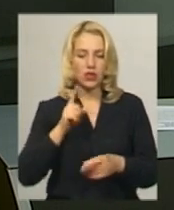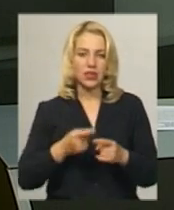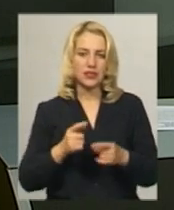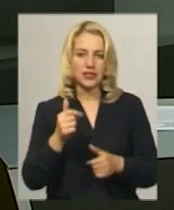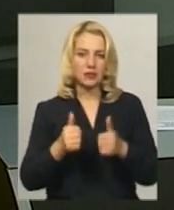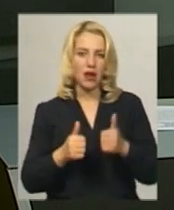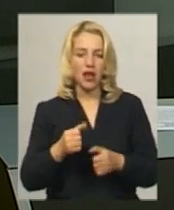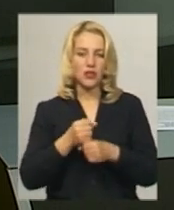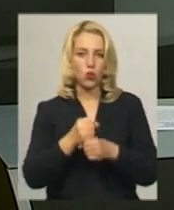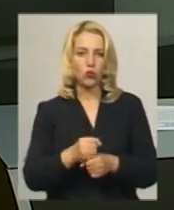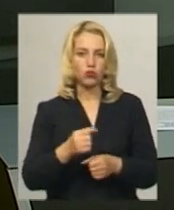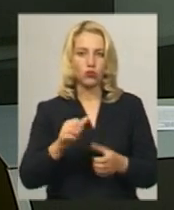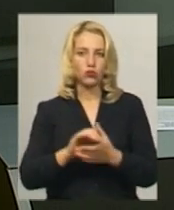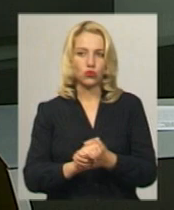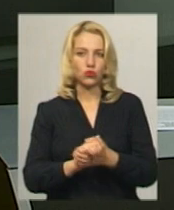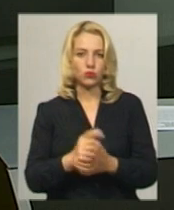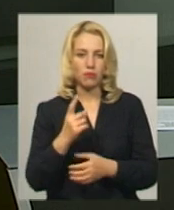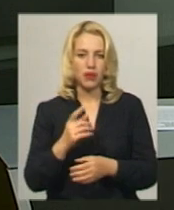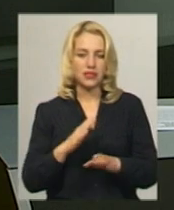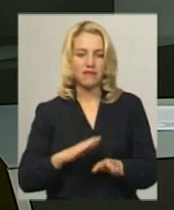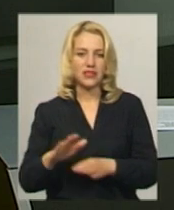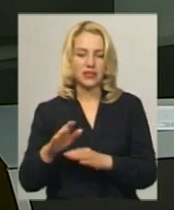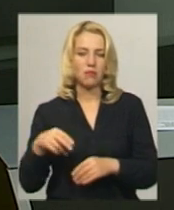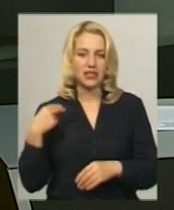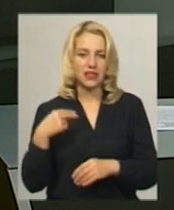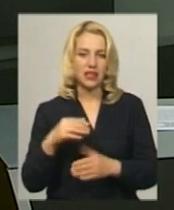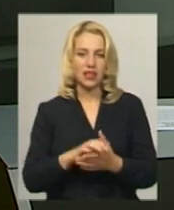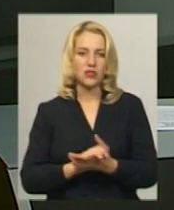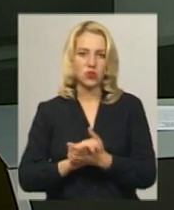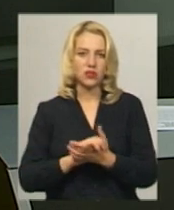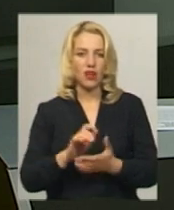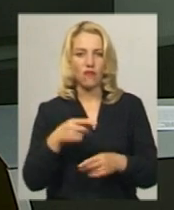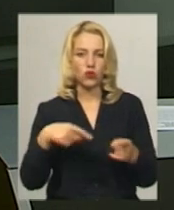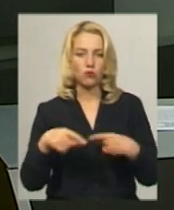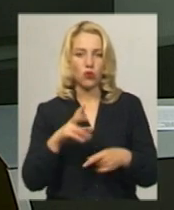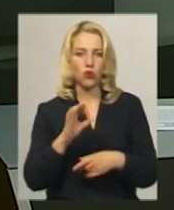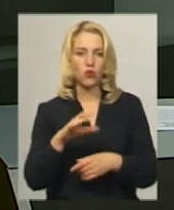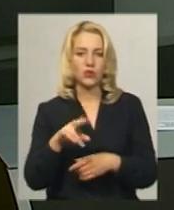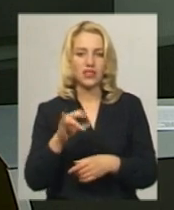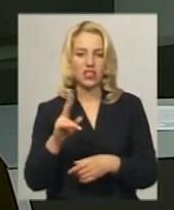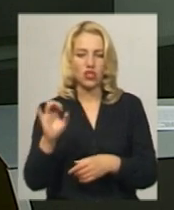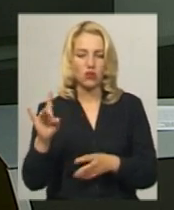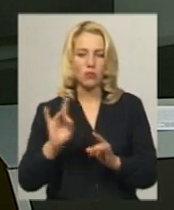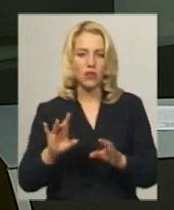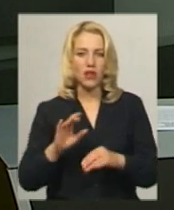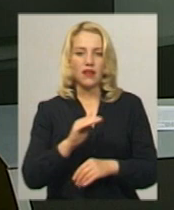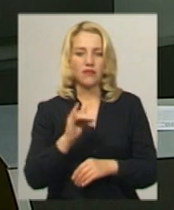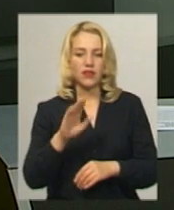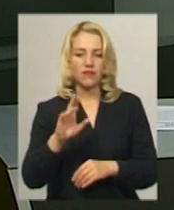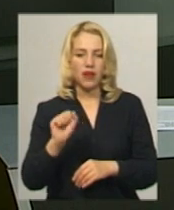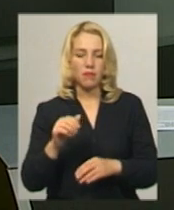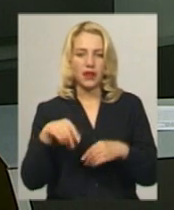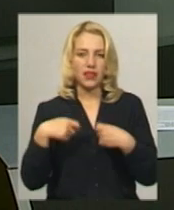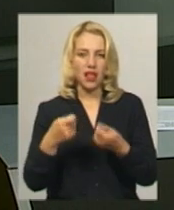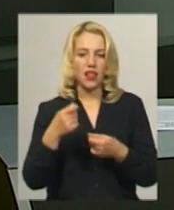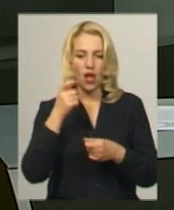дружби». Перший віце-президент Української асоціації футболу Вадим Костюченко повідомив, Фіфа передала Кубок Україні і тепер